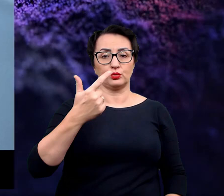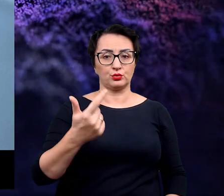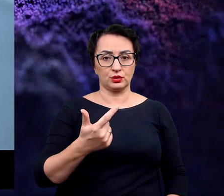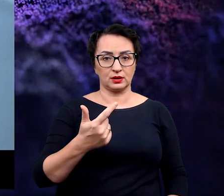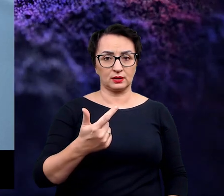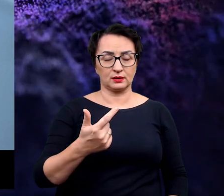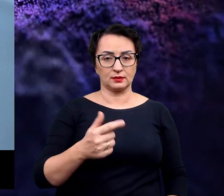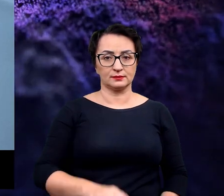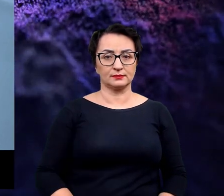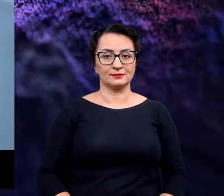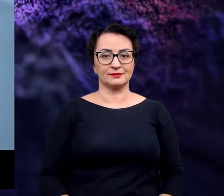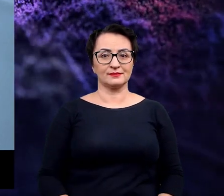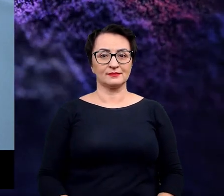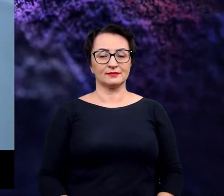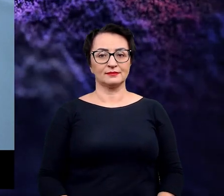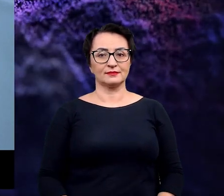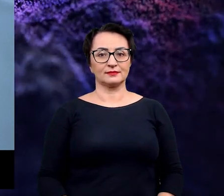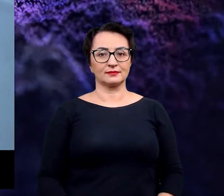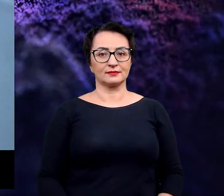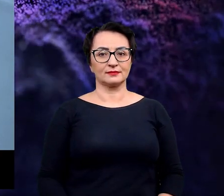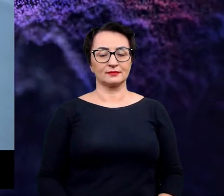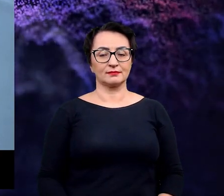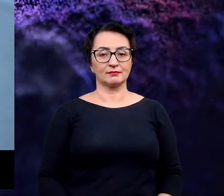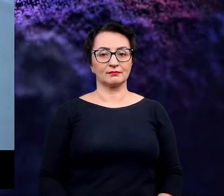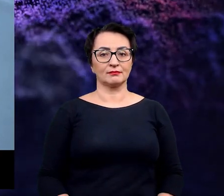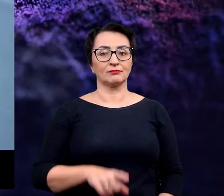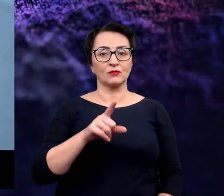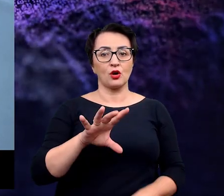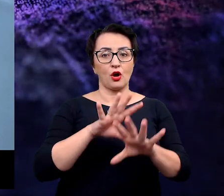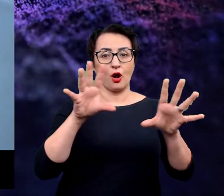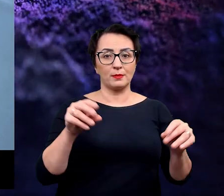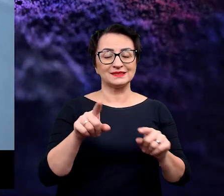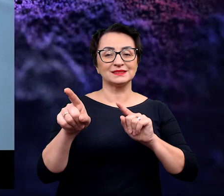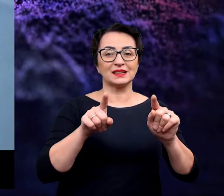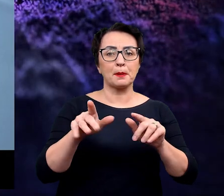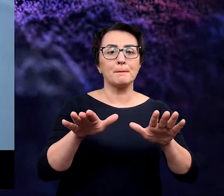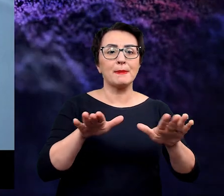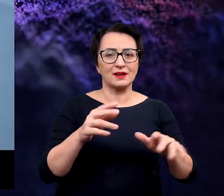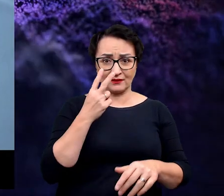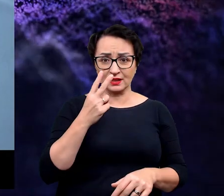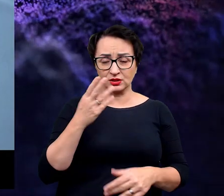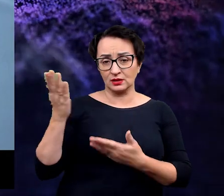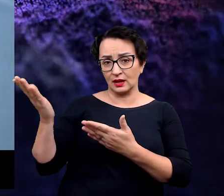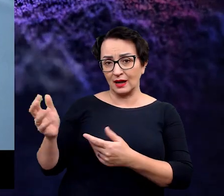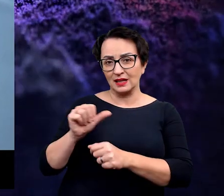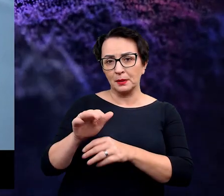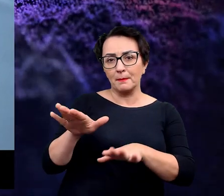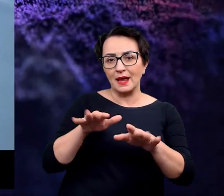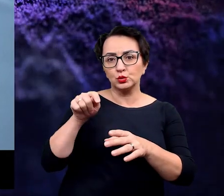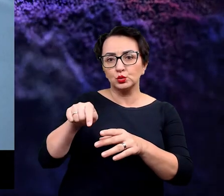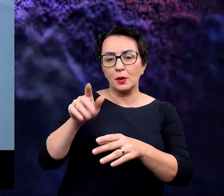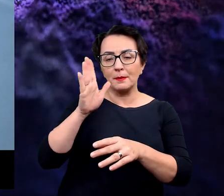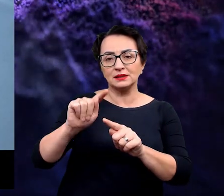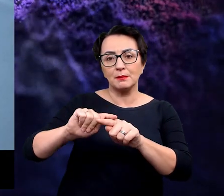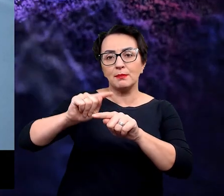pierwszy, potem następuje przyłączenie eskorta drugiego i ten kompleks oznacza miejsce, widzicie, zaznacza się